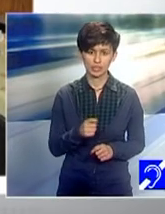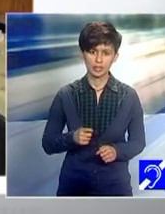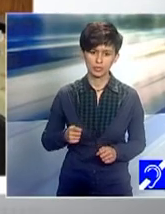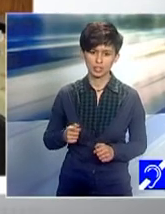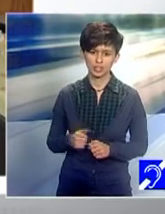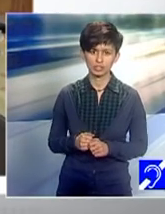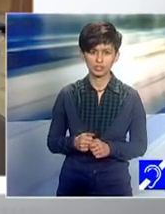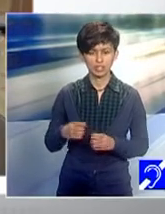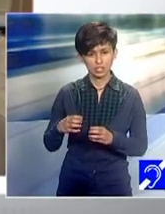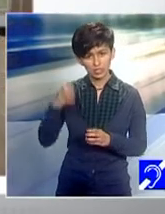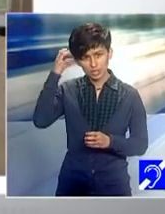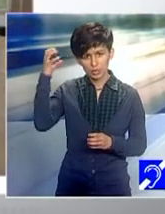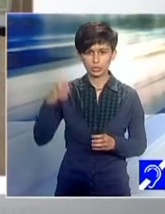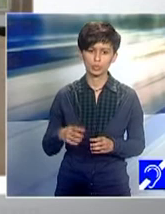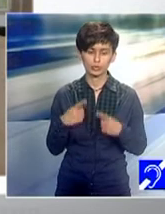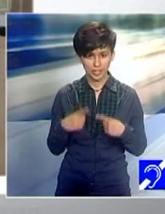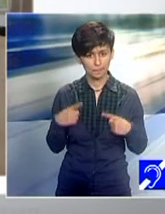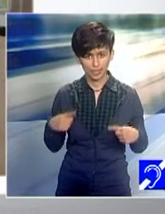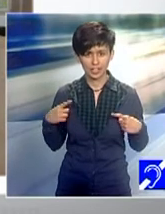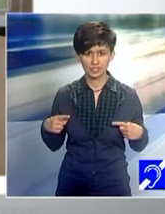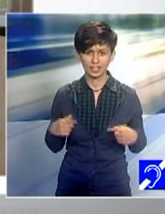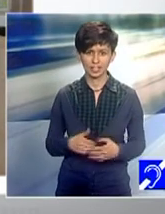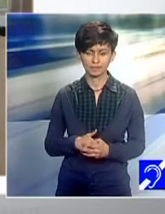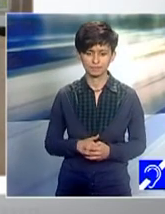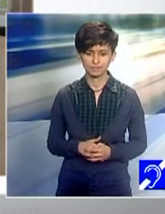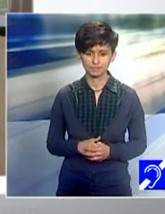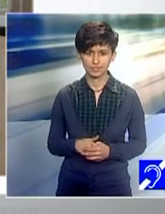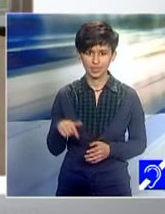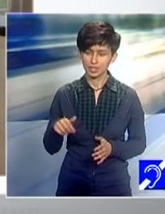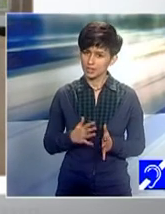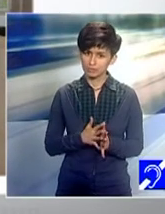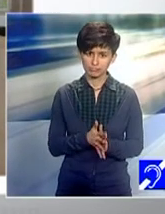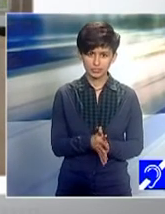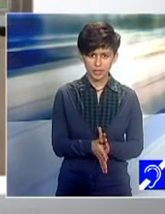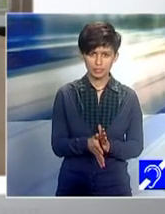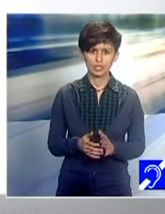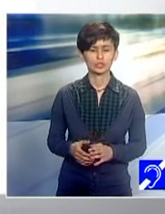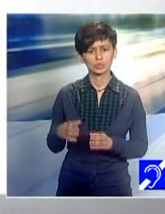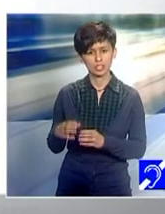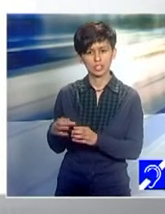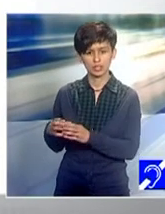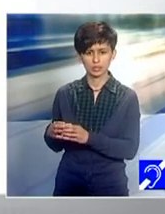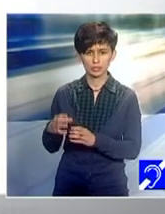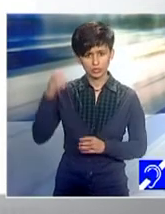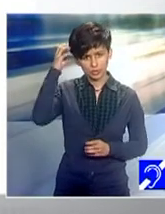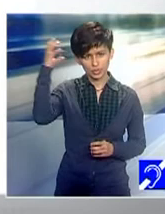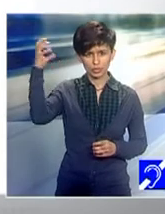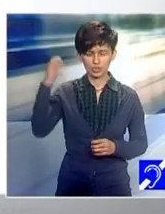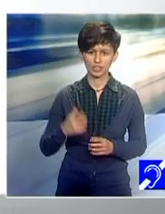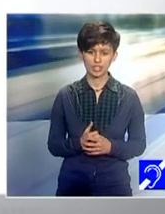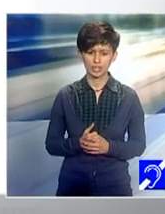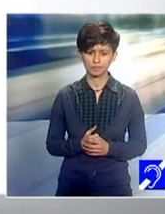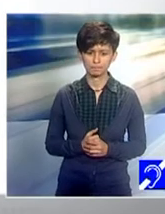se între pătrun, ele sunt câteodată se pătrun de una, două, trei, mai multe culturi în funcție de zona în care trăiesc